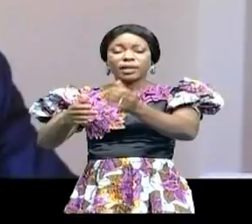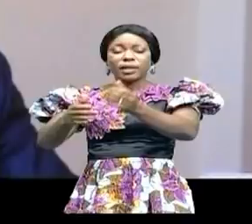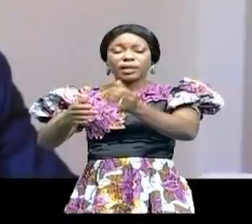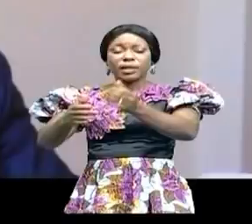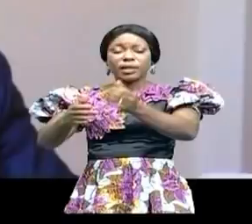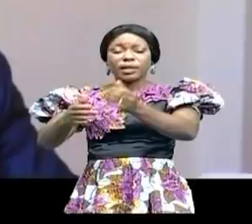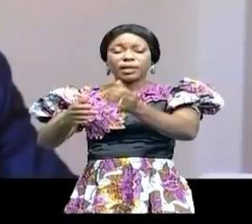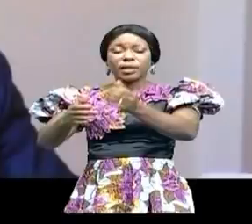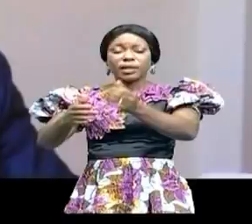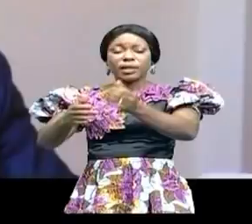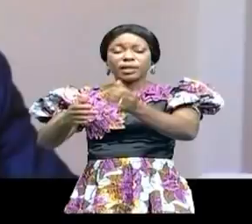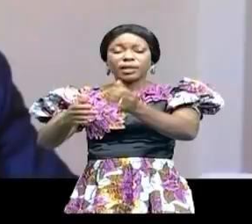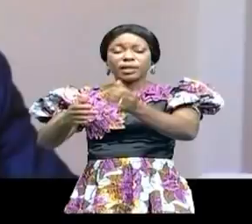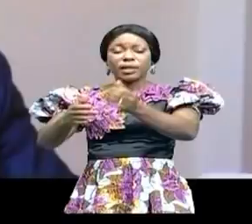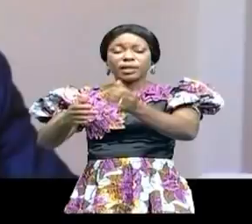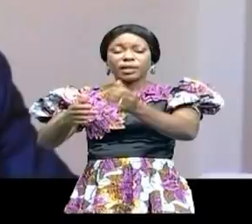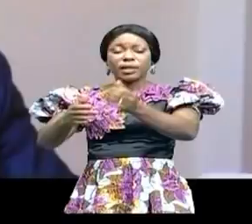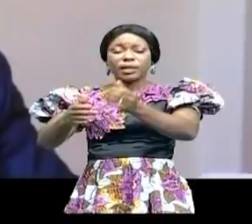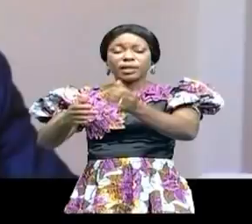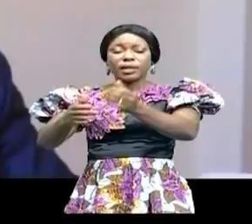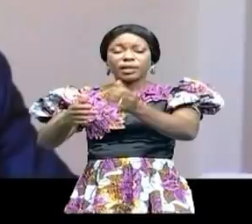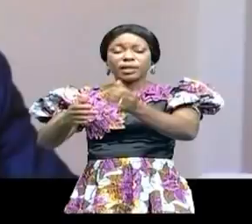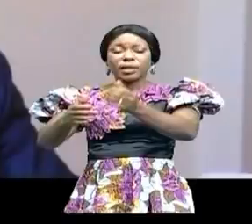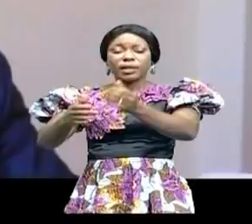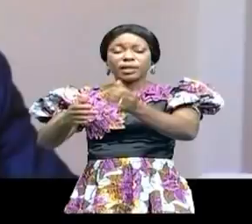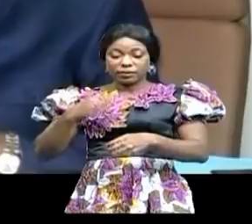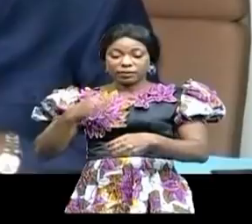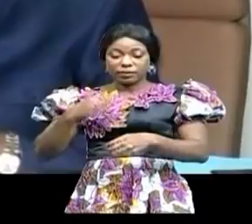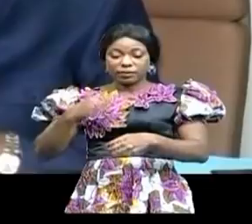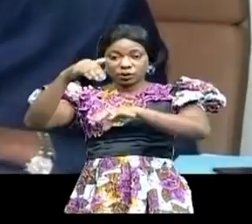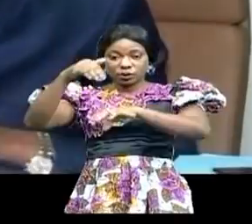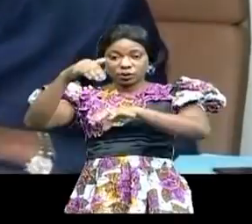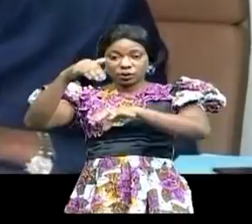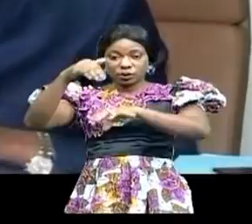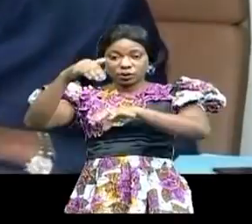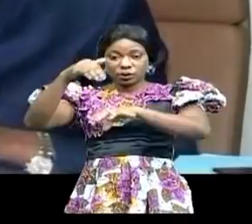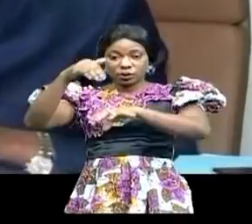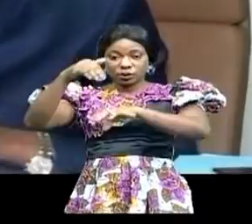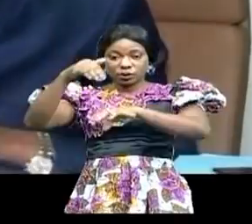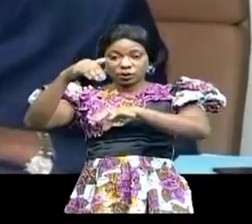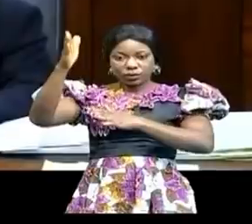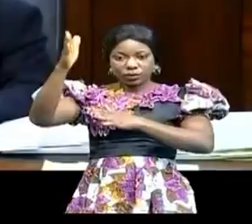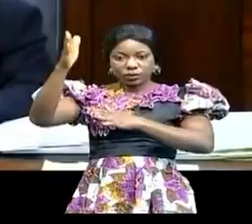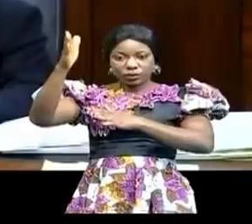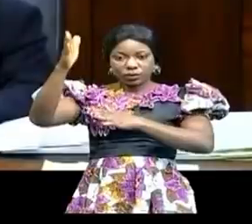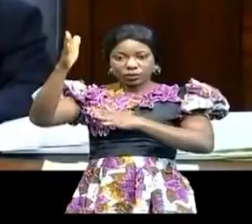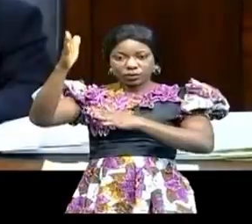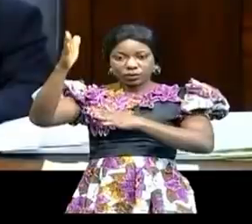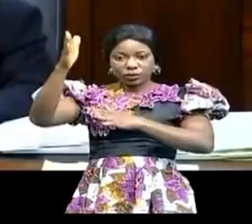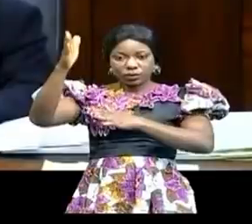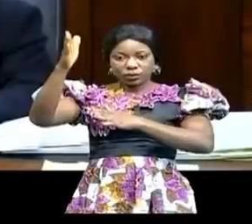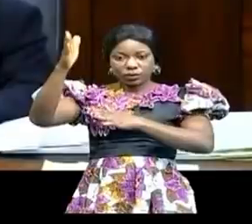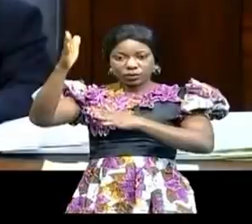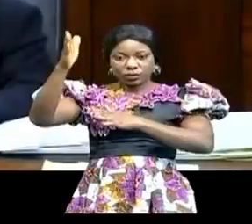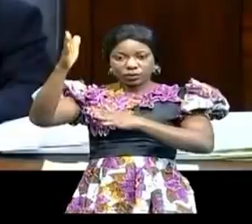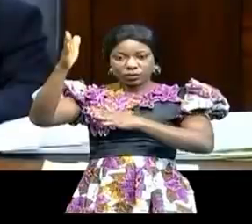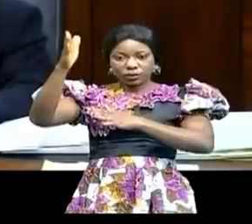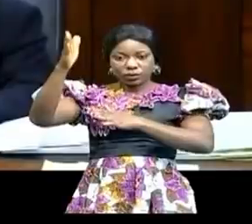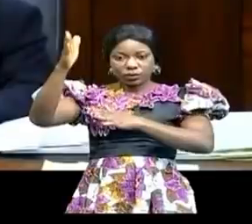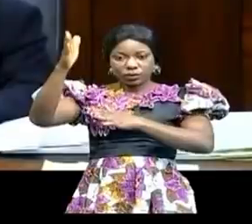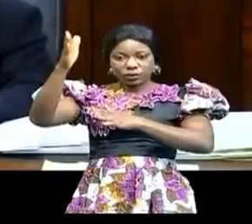et la République du Congo prévue du 28 au 31 mars 2022. Situation